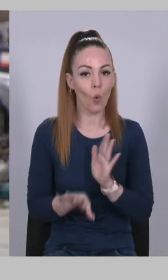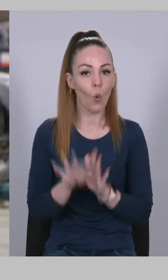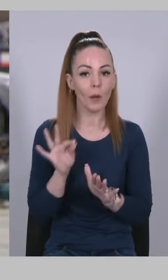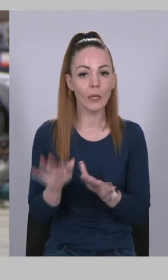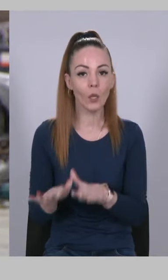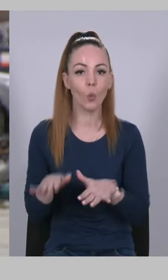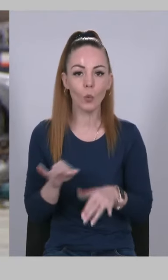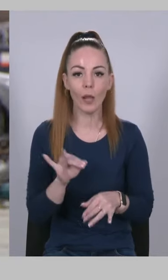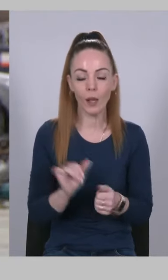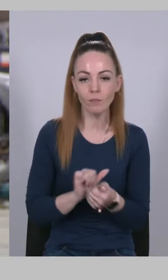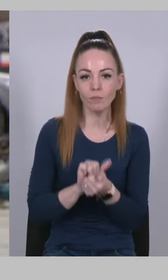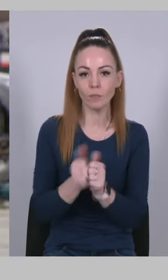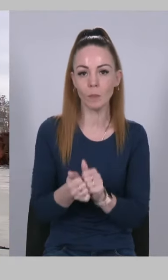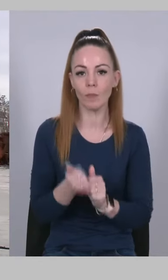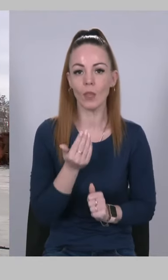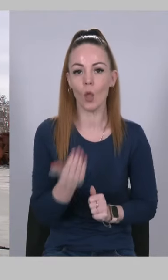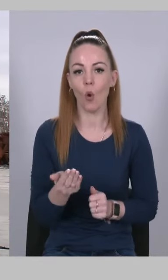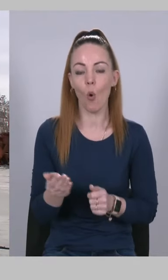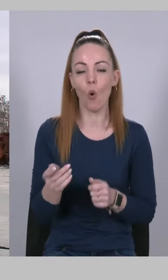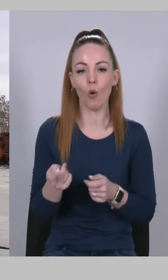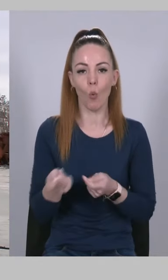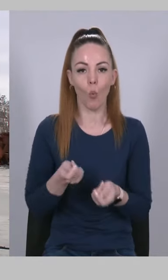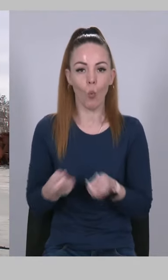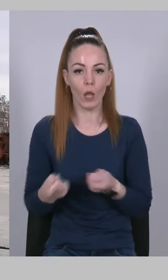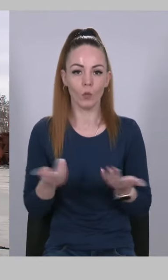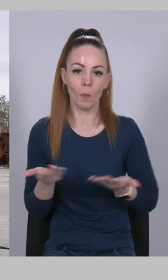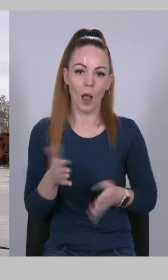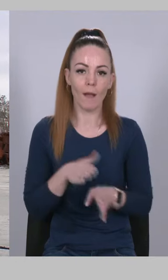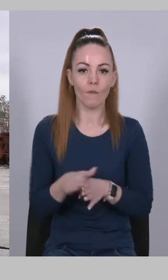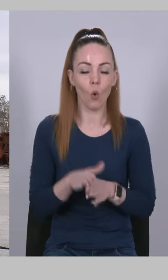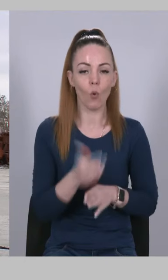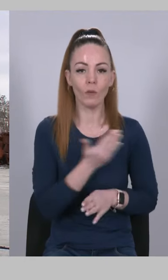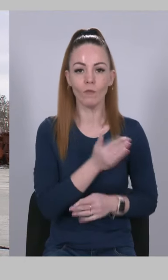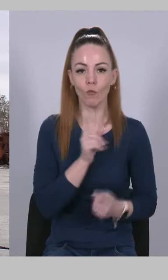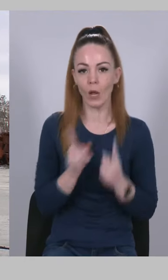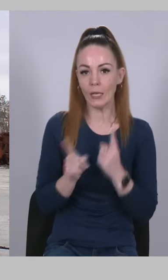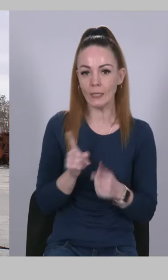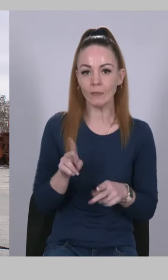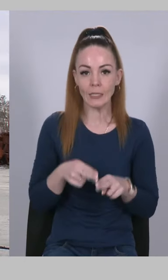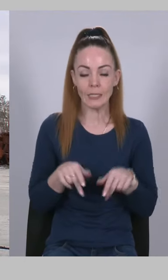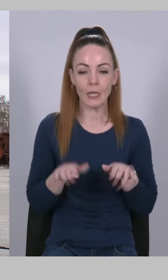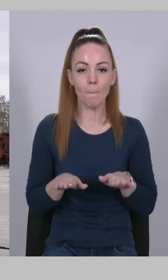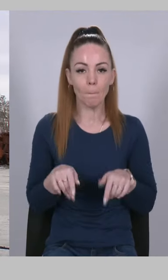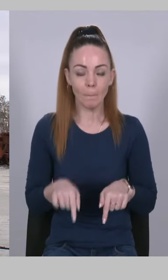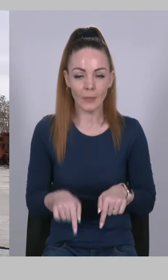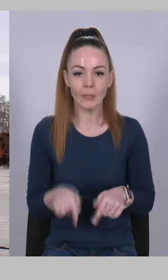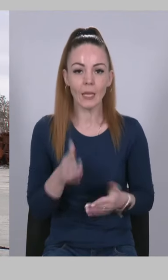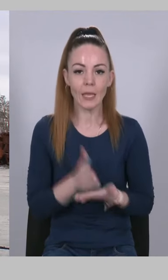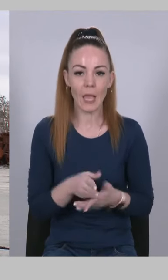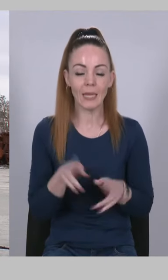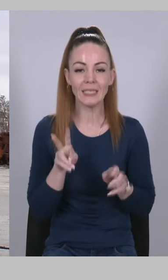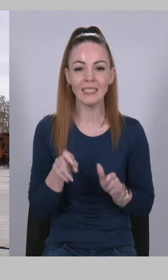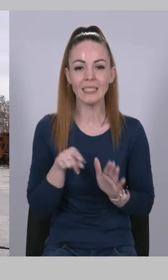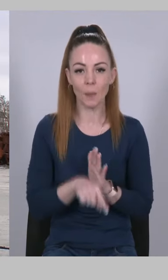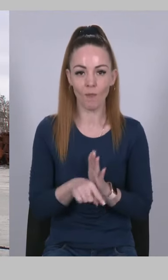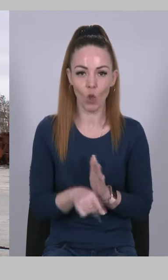уряд і замінити його урядом, який би виконував його вказівки. Це місце є символом провалу Москви.